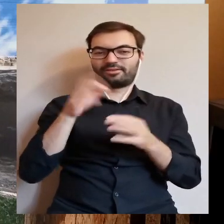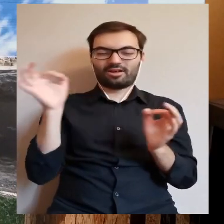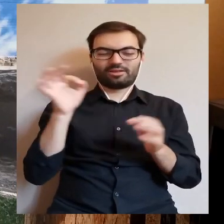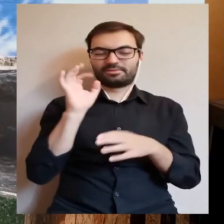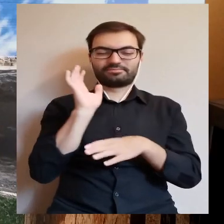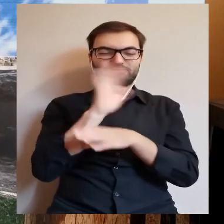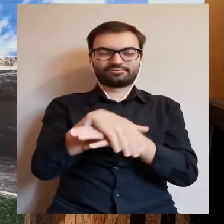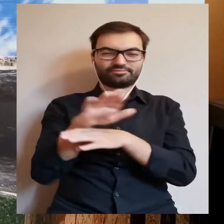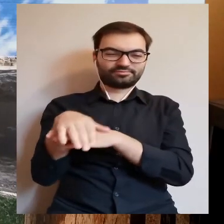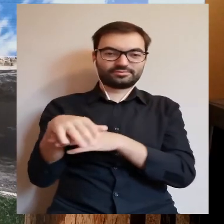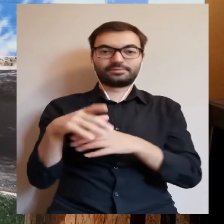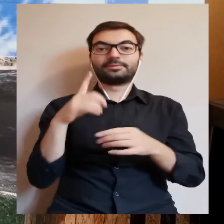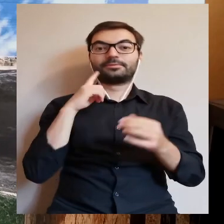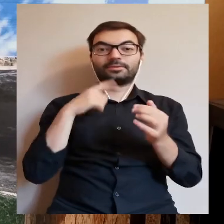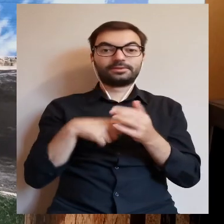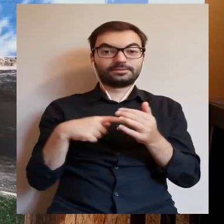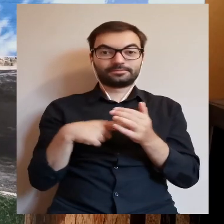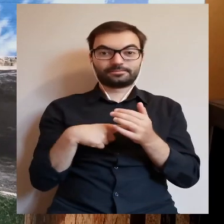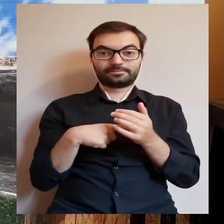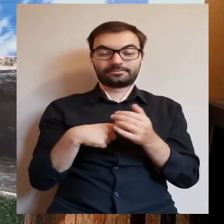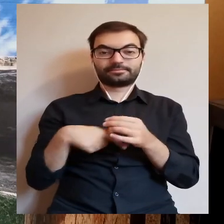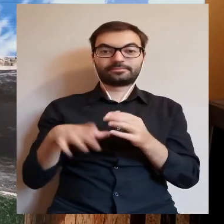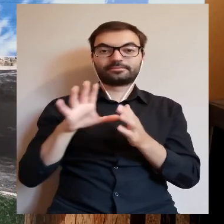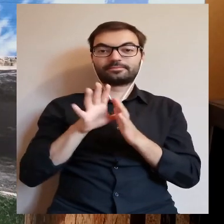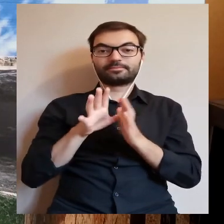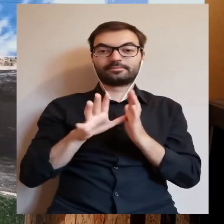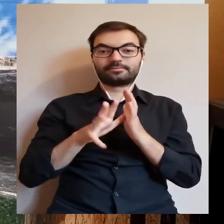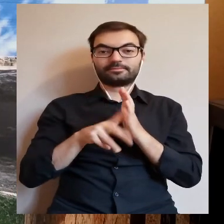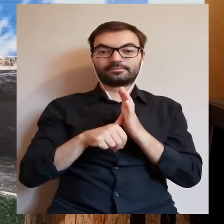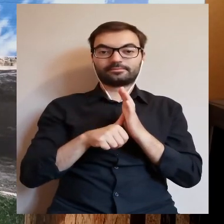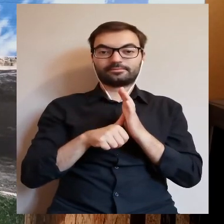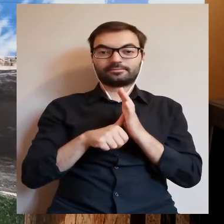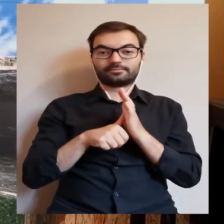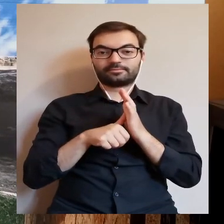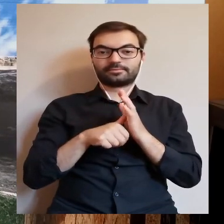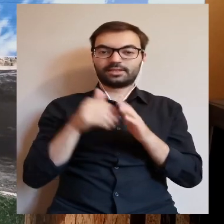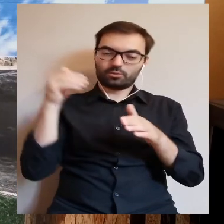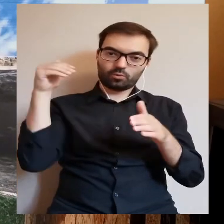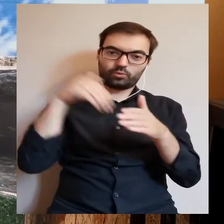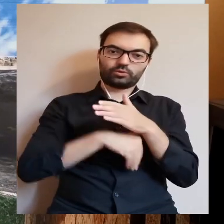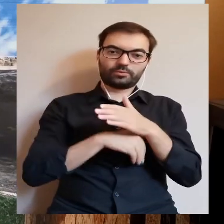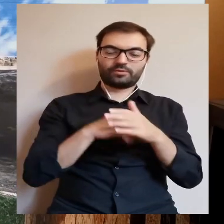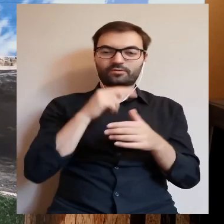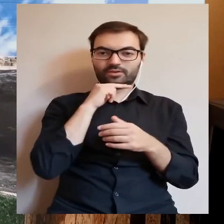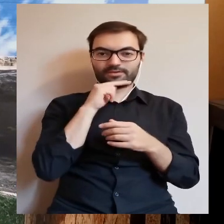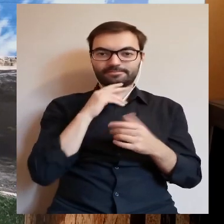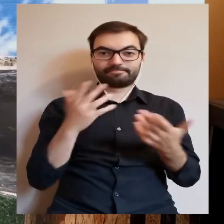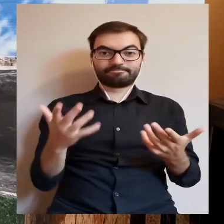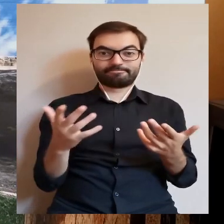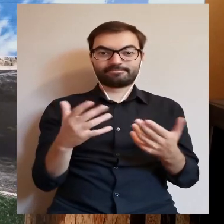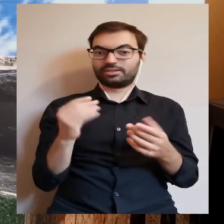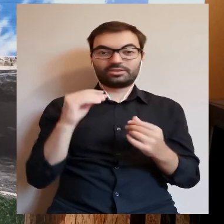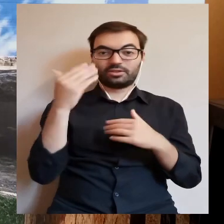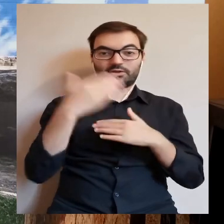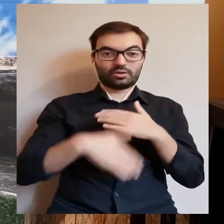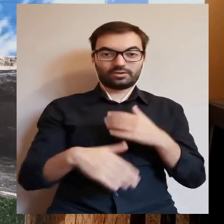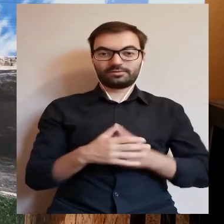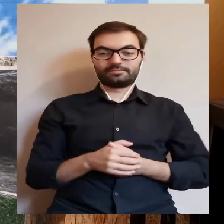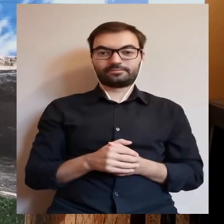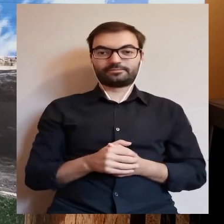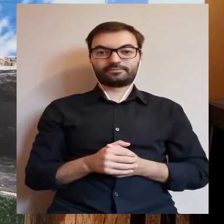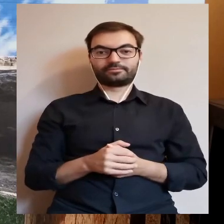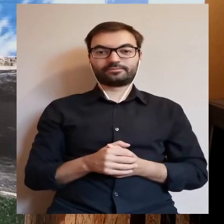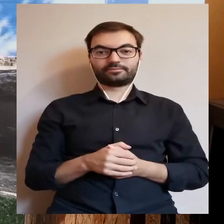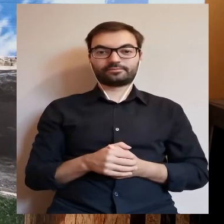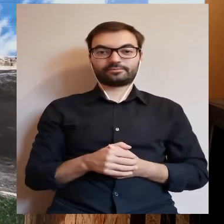sąsiadom, wtedy właśnie ich miasto zostało zatopione. I to nie jest koniec